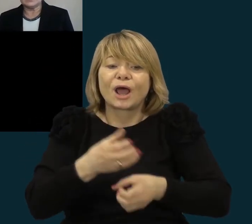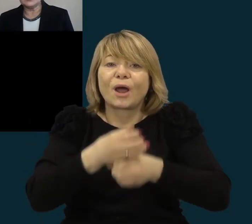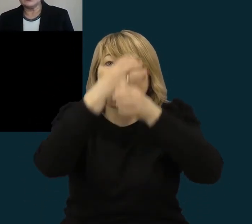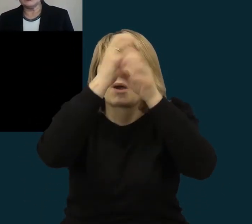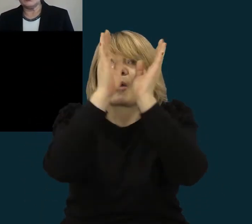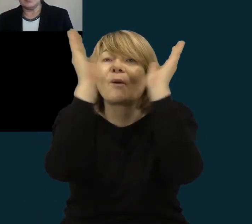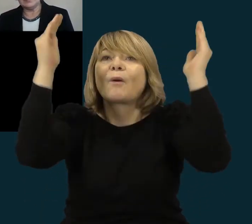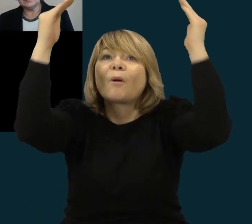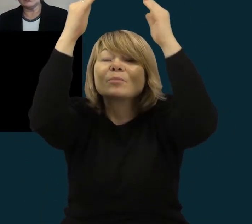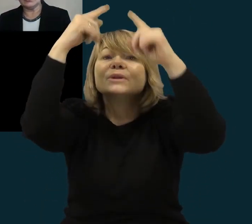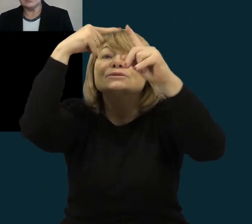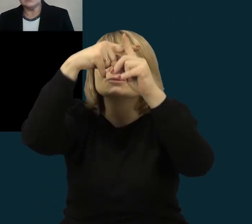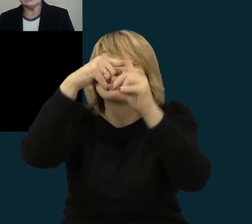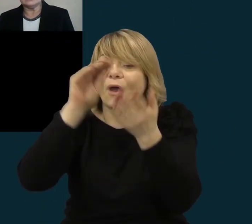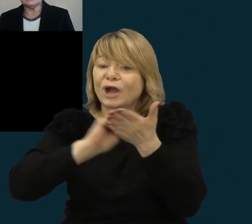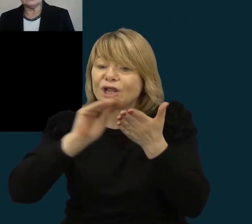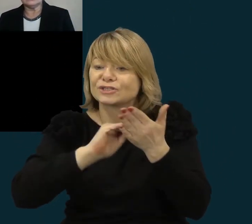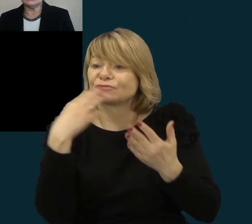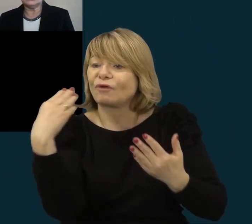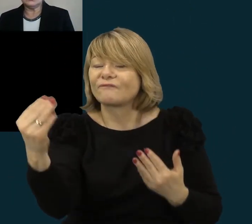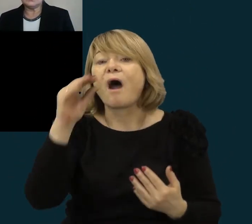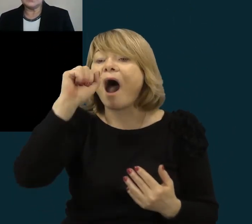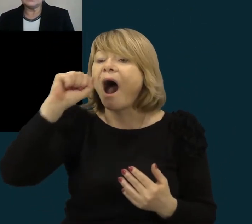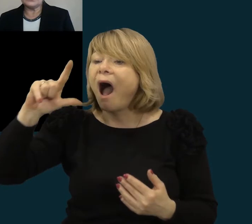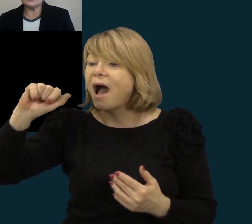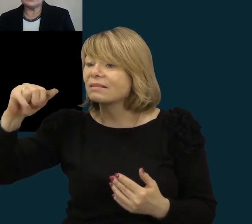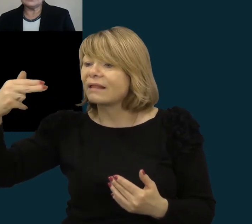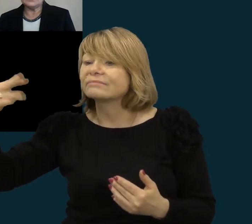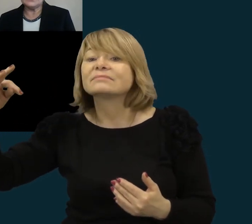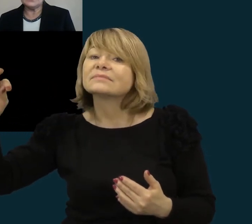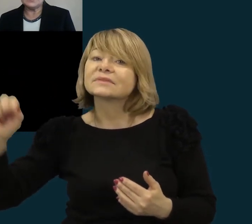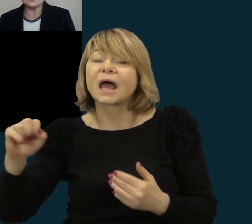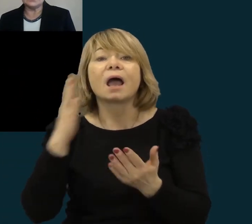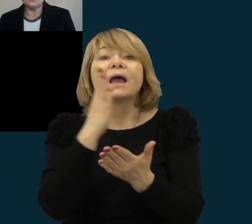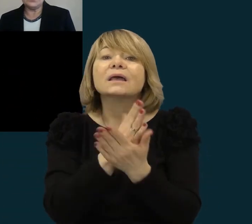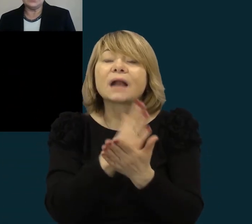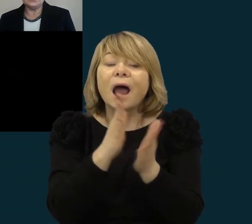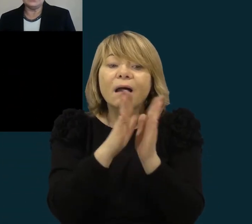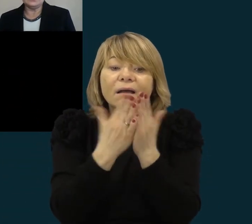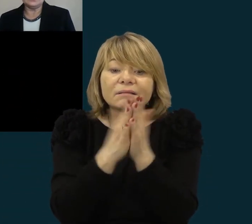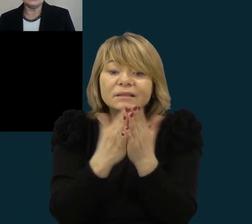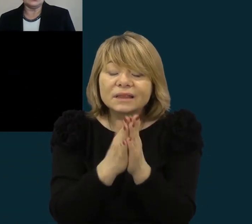rašytojų Alantai, turime knygas,